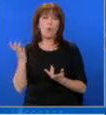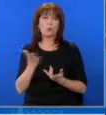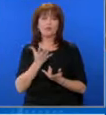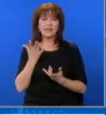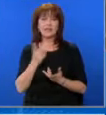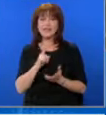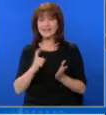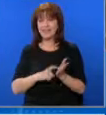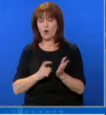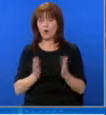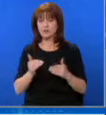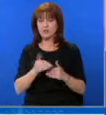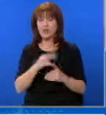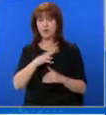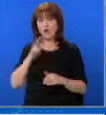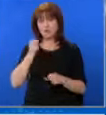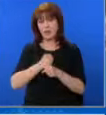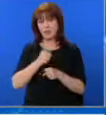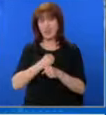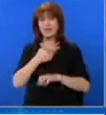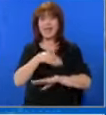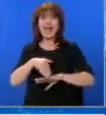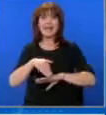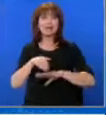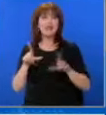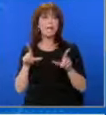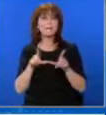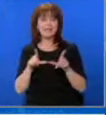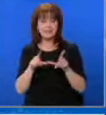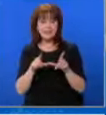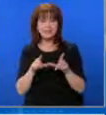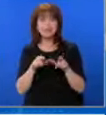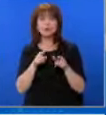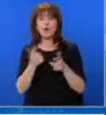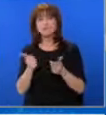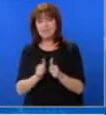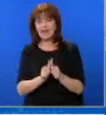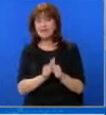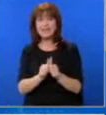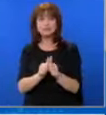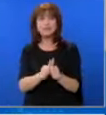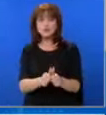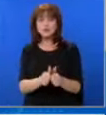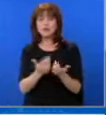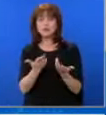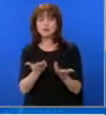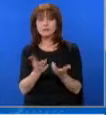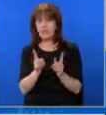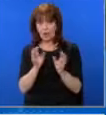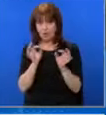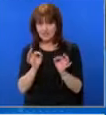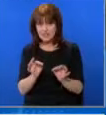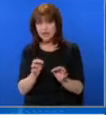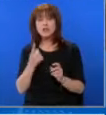бил е служител на агенция Митници и още нещо, той е бил, така да се каже, съдружник, дори съвсем официален съдружник,